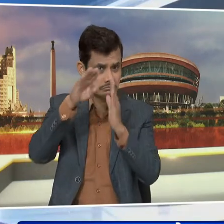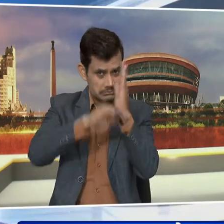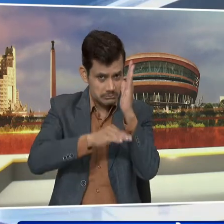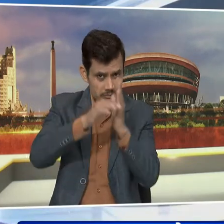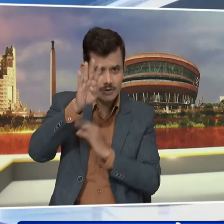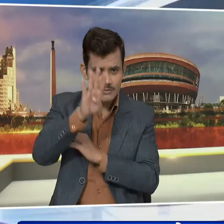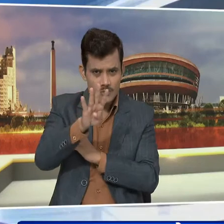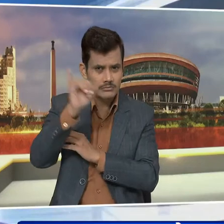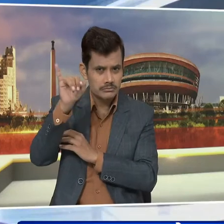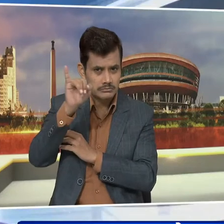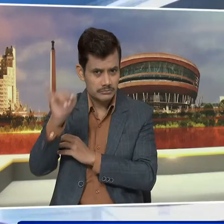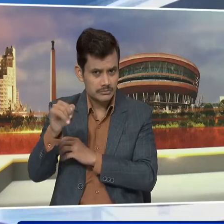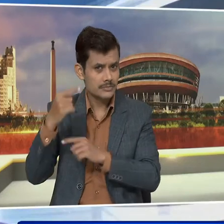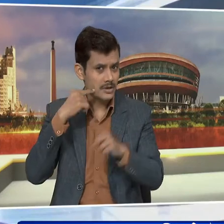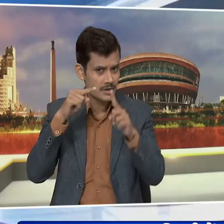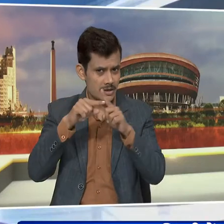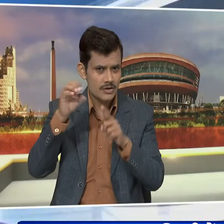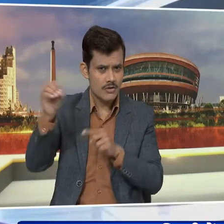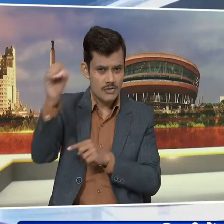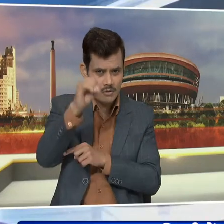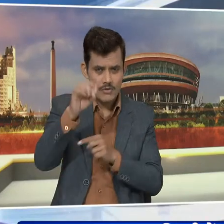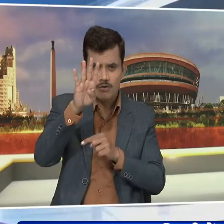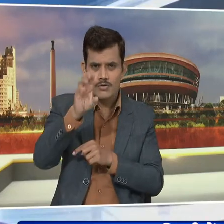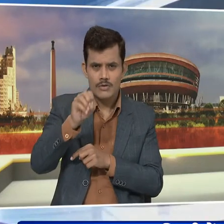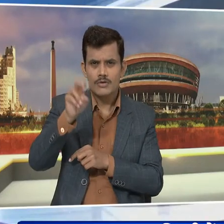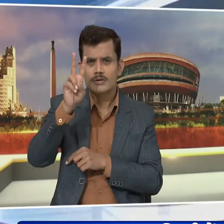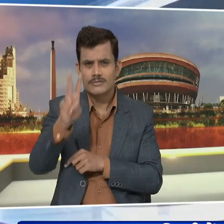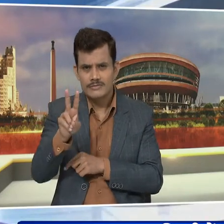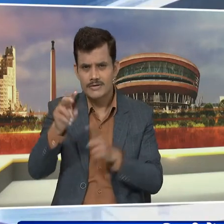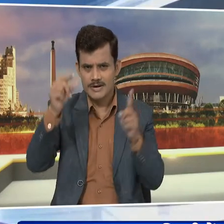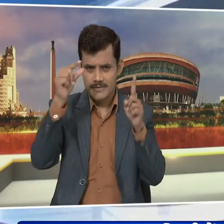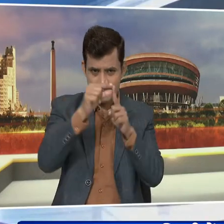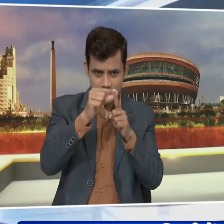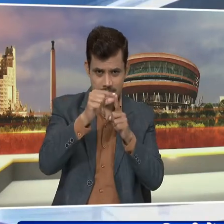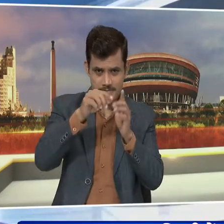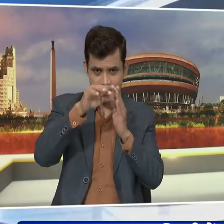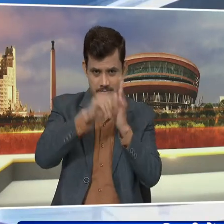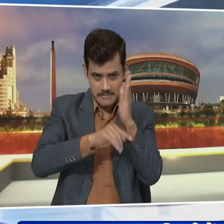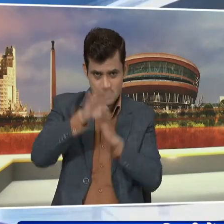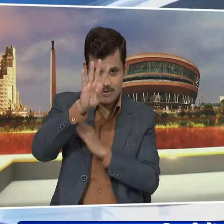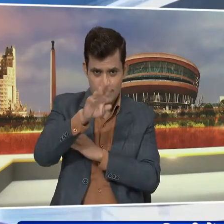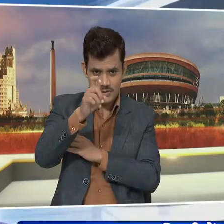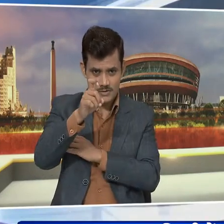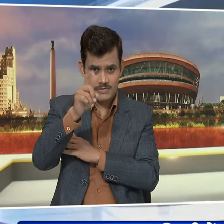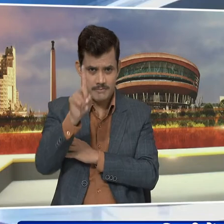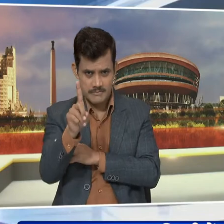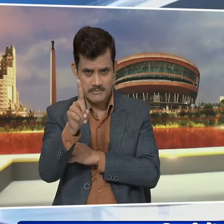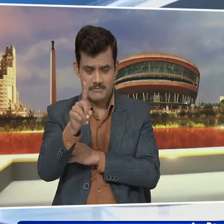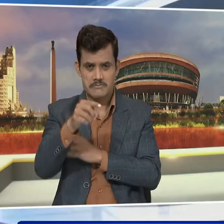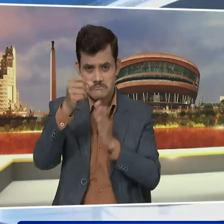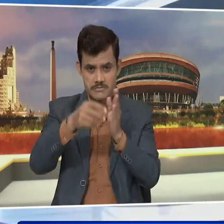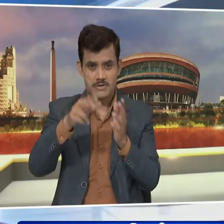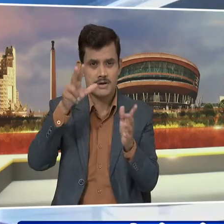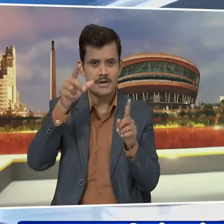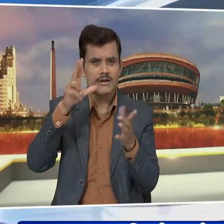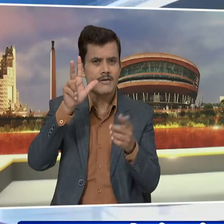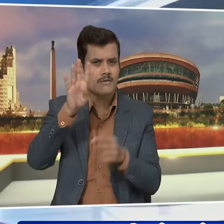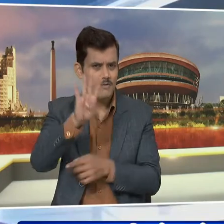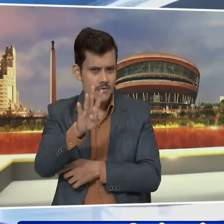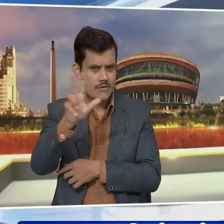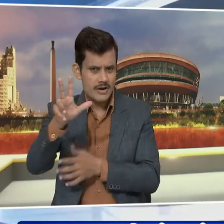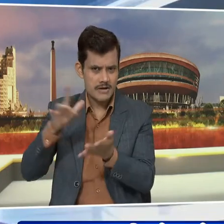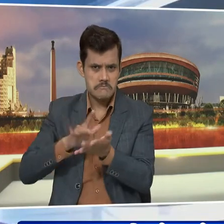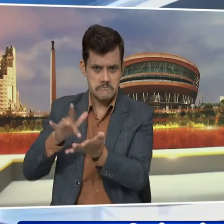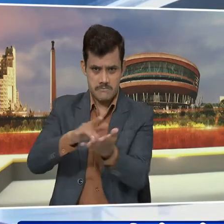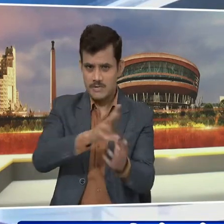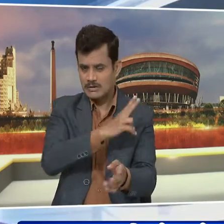ITO में 402, पडपडगंज में 411 और न्यू मोती बाग में 488 दर्च किया गया हालात